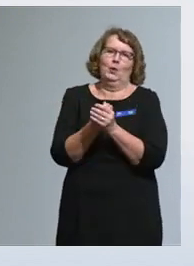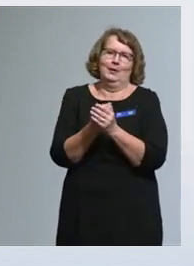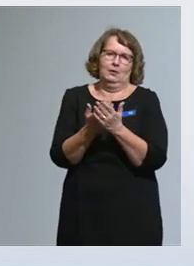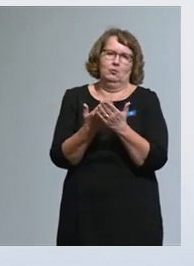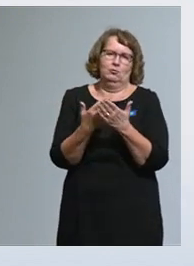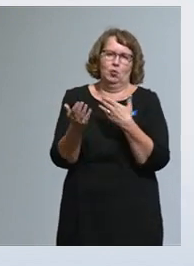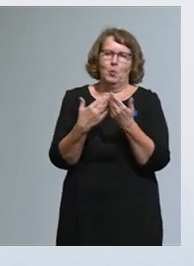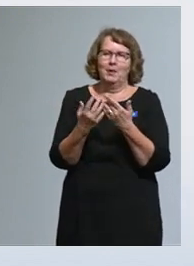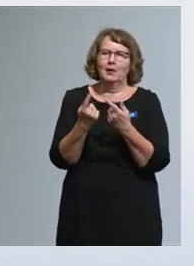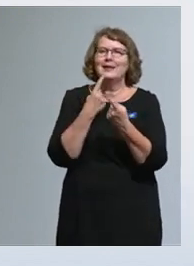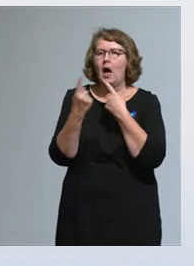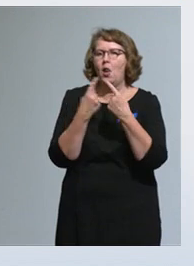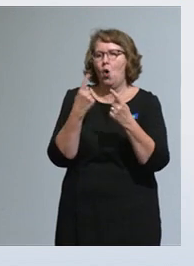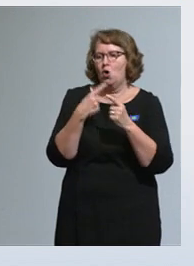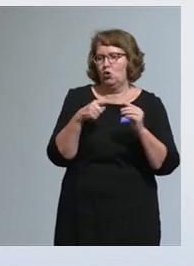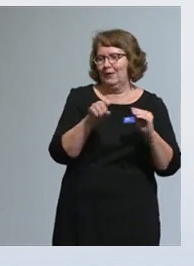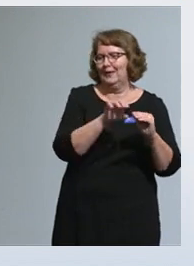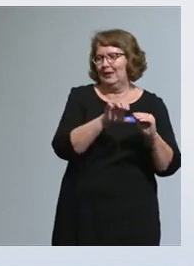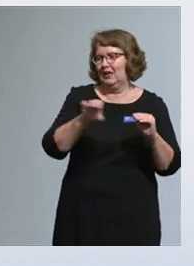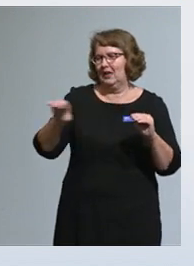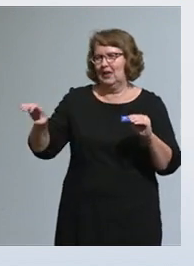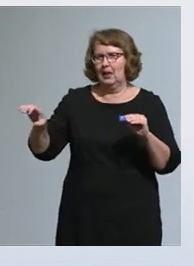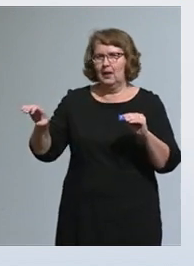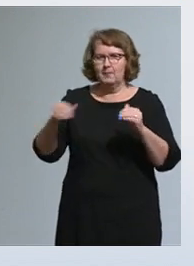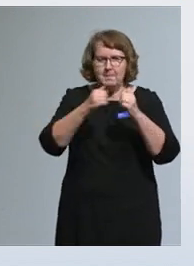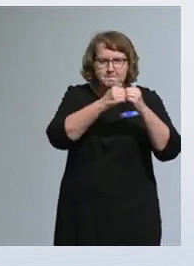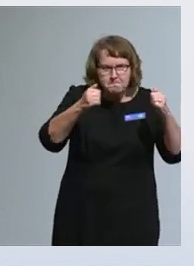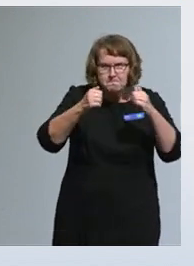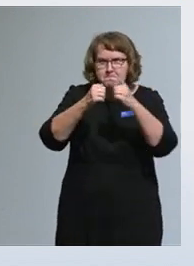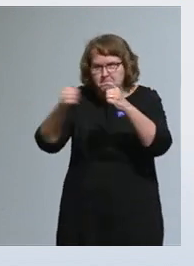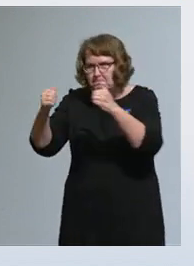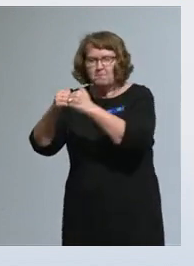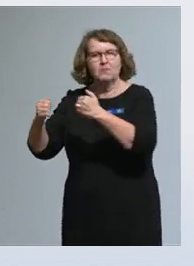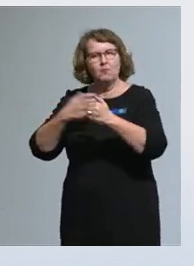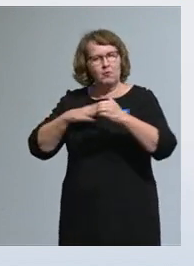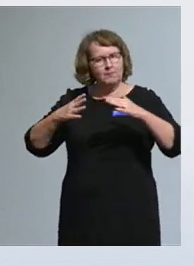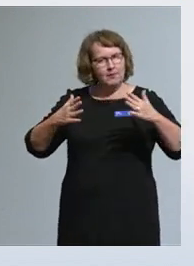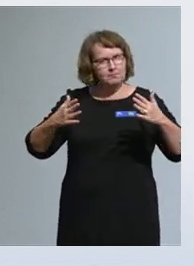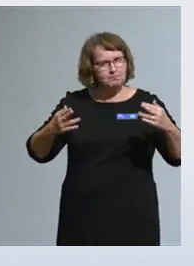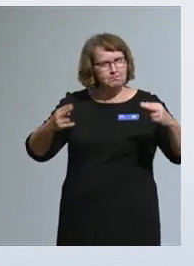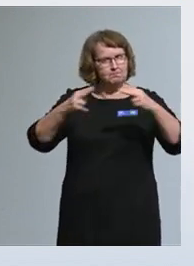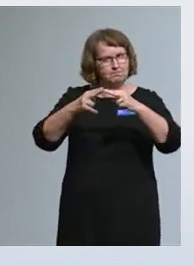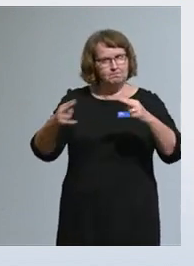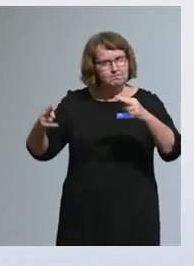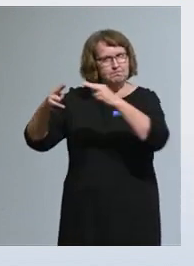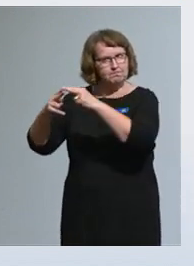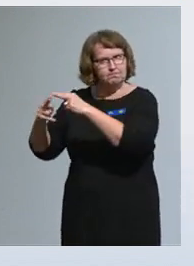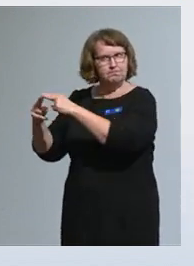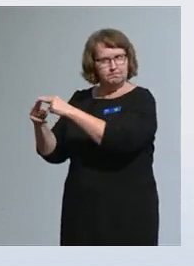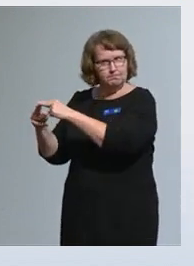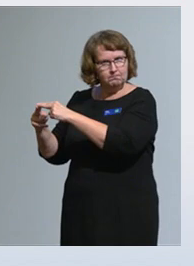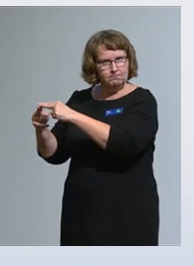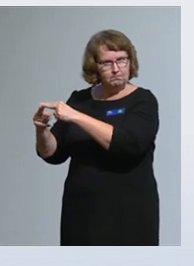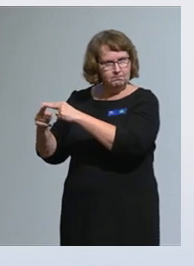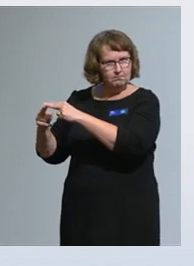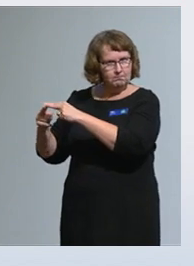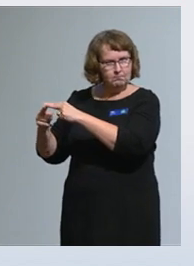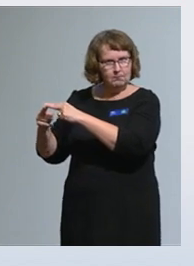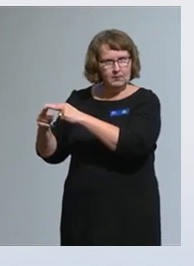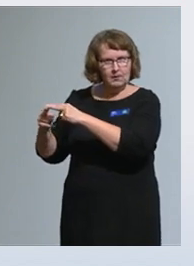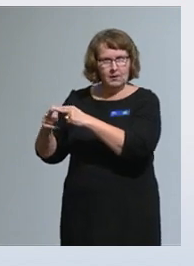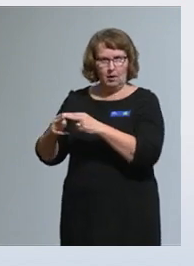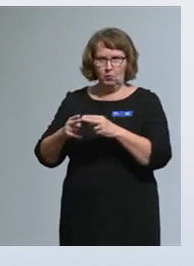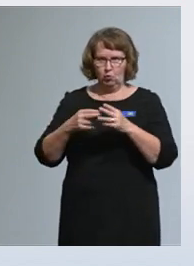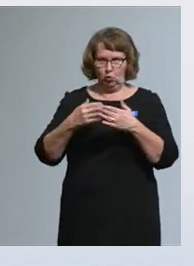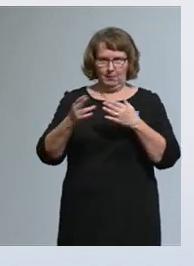Haluamme purkaa siiloja toiminnassa eri suuntiin tällä yhtenäisellä toimintatavalla.